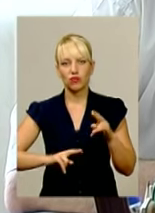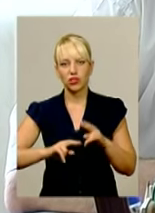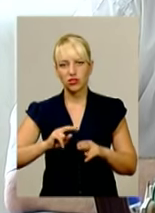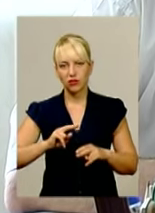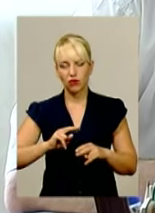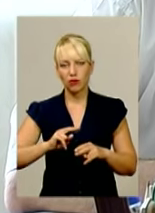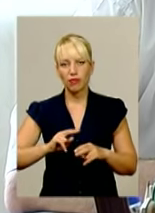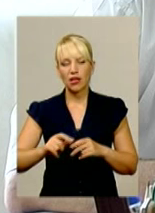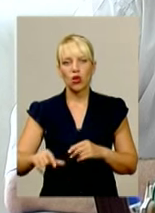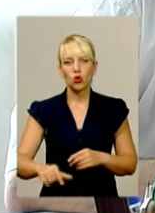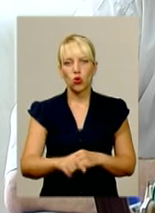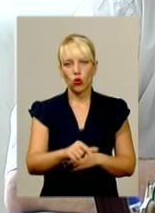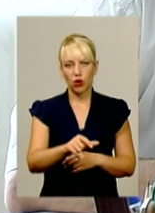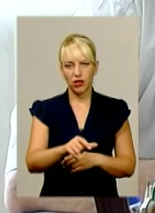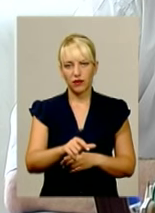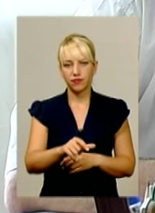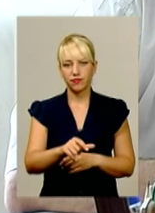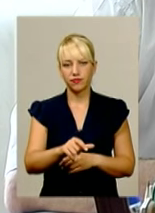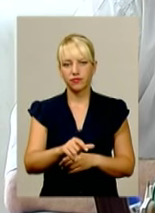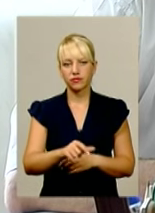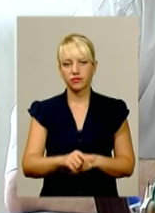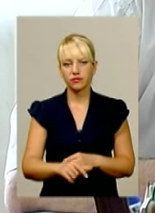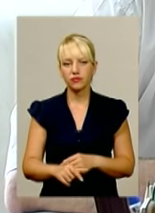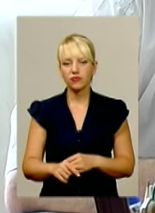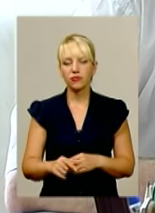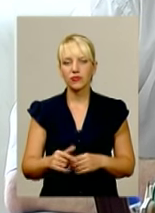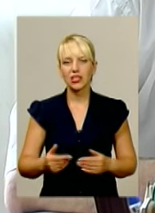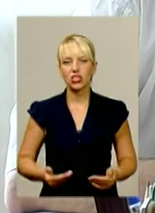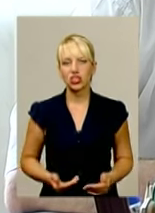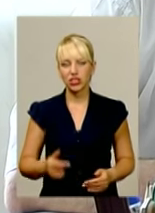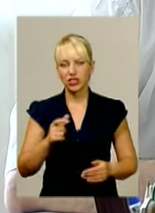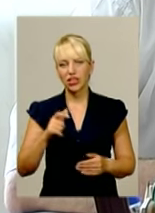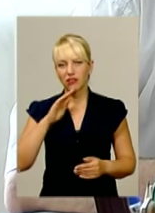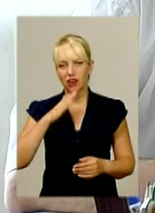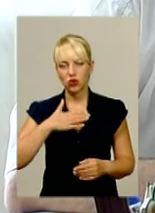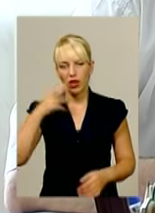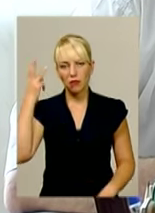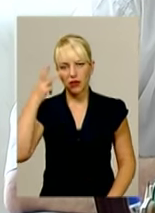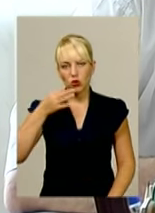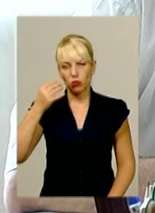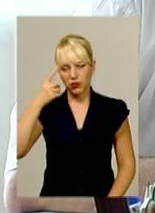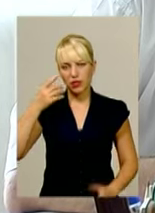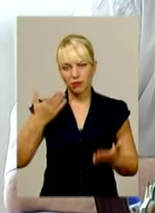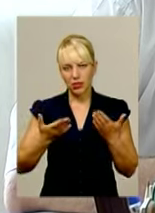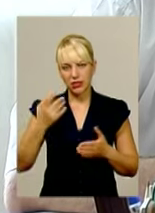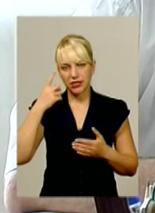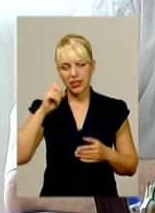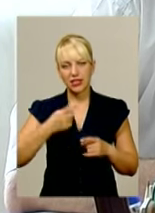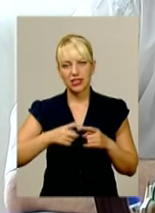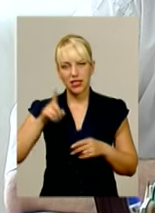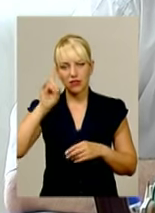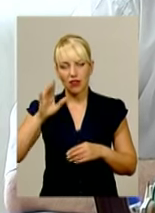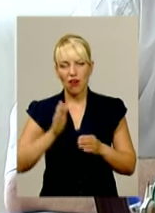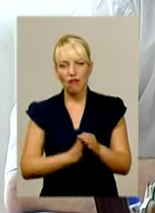дороги, жителі нашої Хмельницької області не роззнаються. Це, словно, звісний